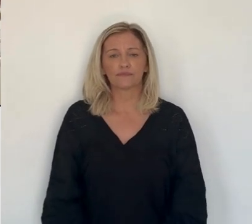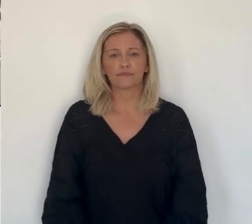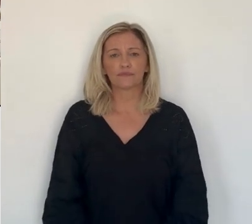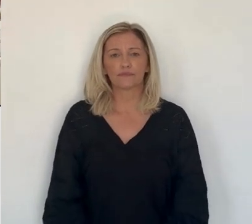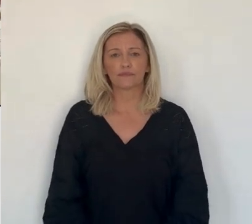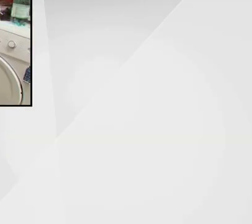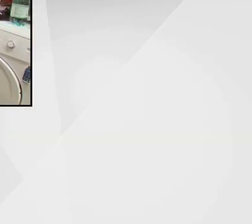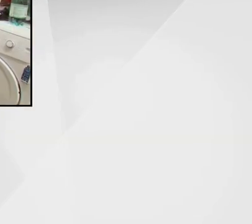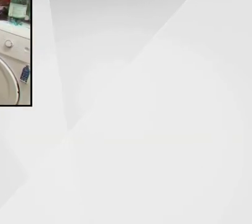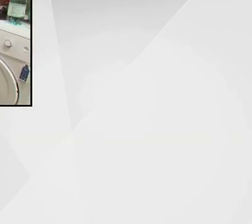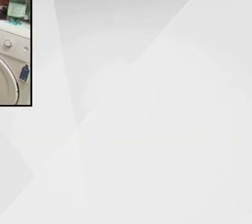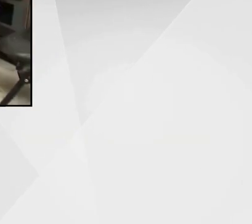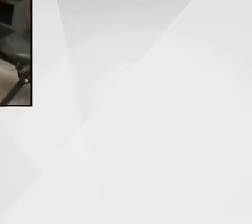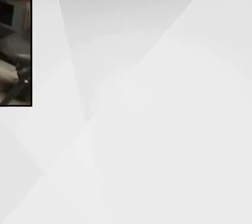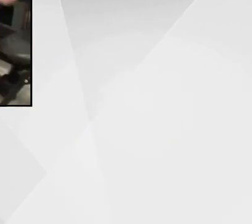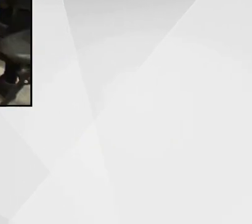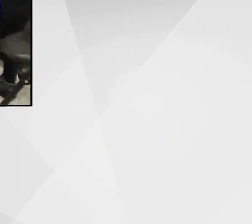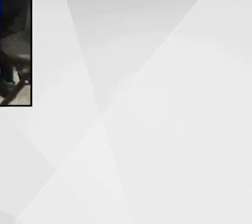insulaires au gouvernement. Merci d'avoir regardé cette !